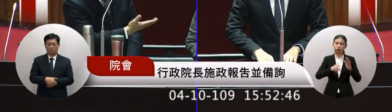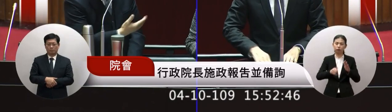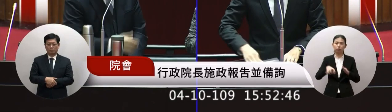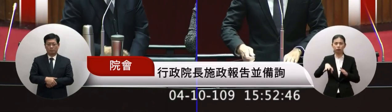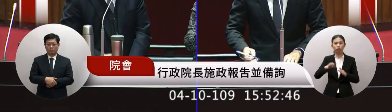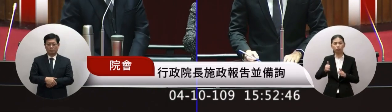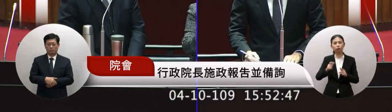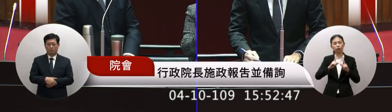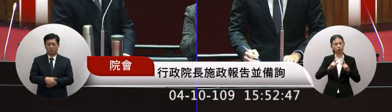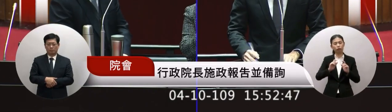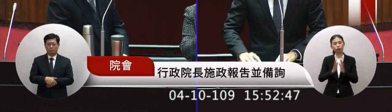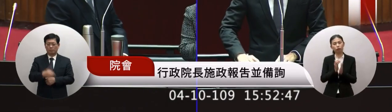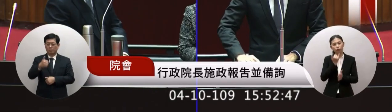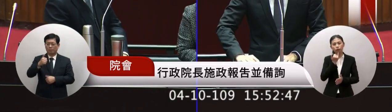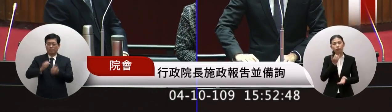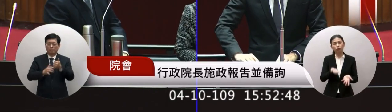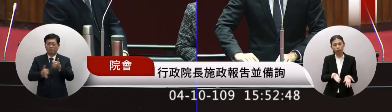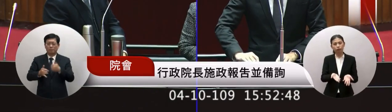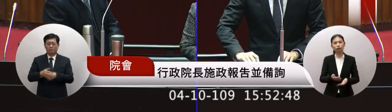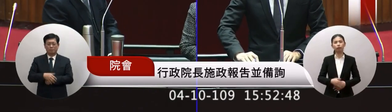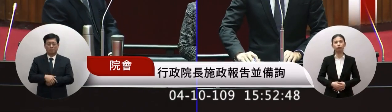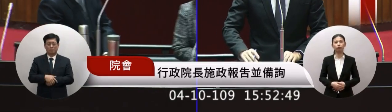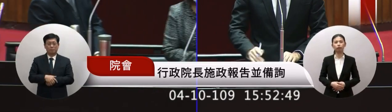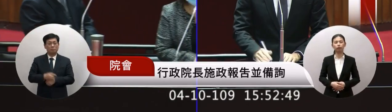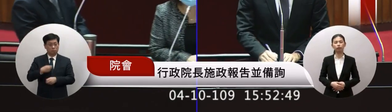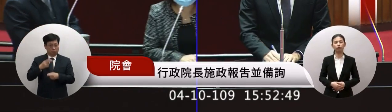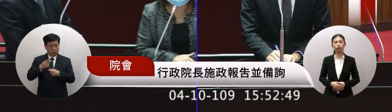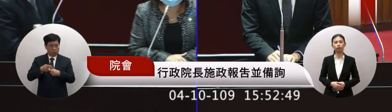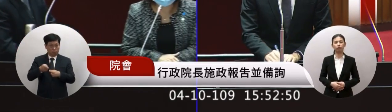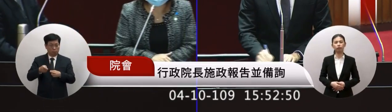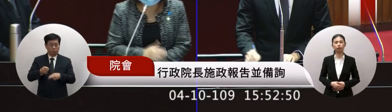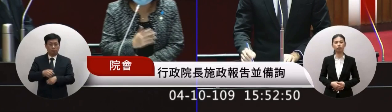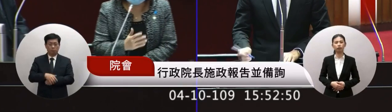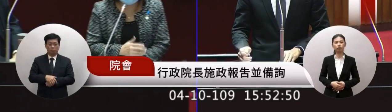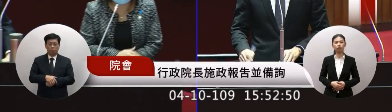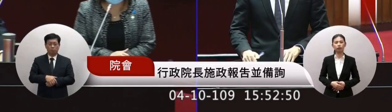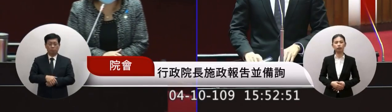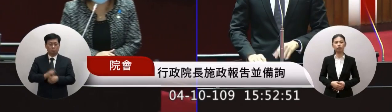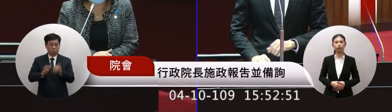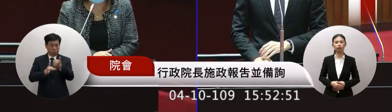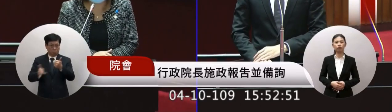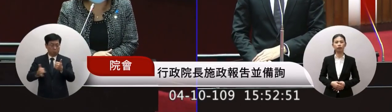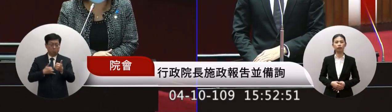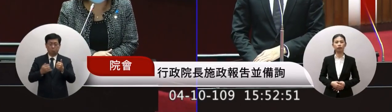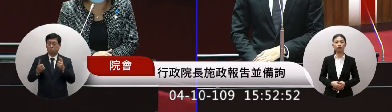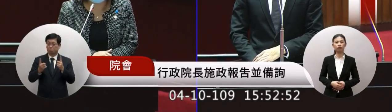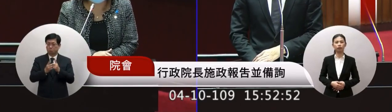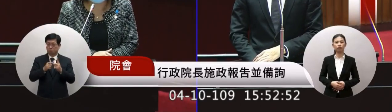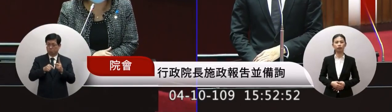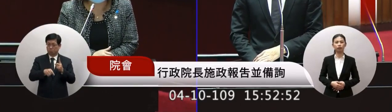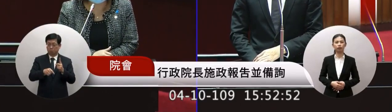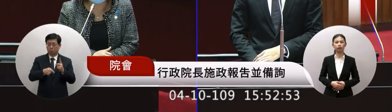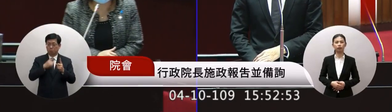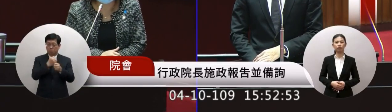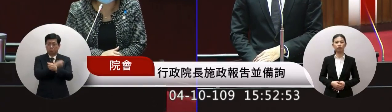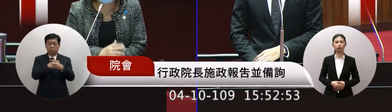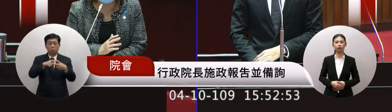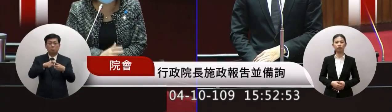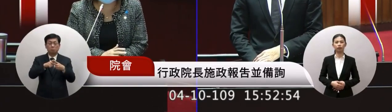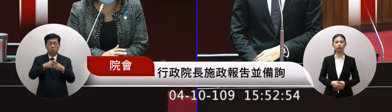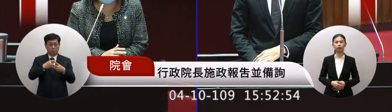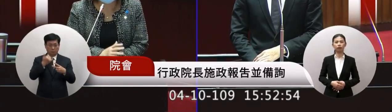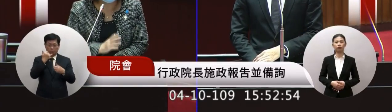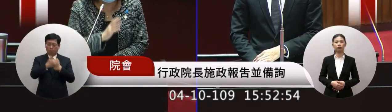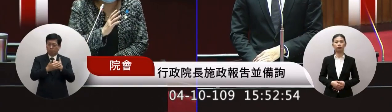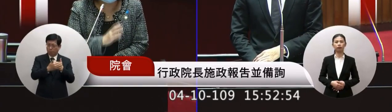可以感謝委員我相信委員對這個我們勞工怎麼樣